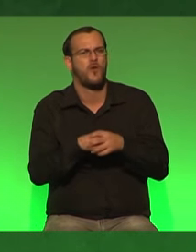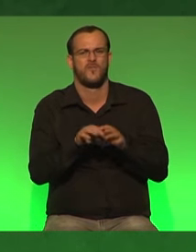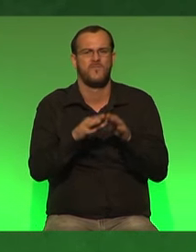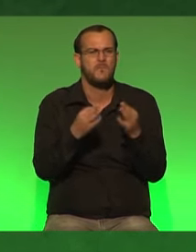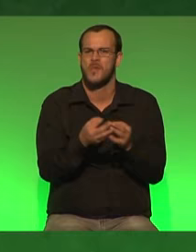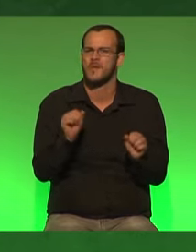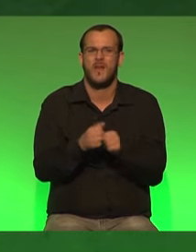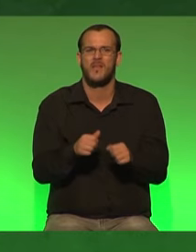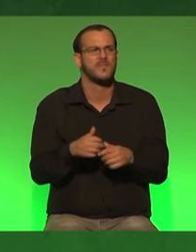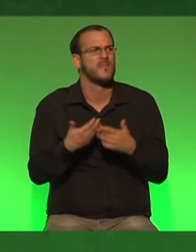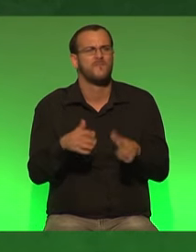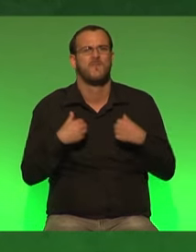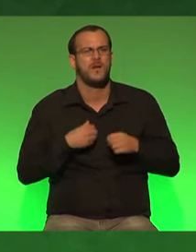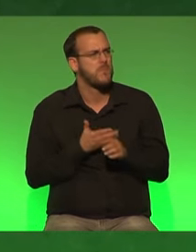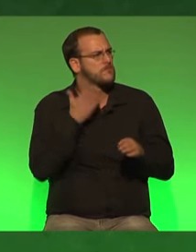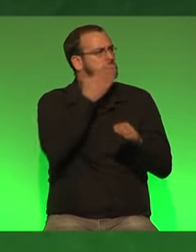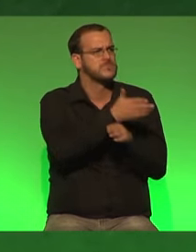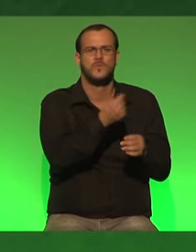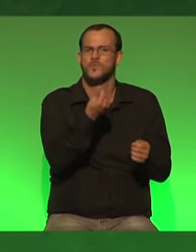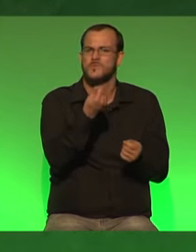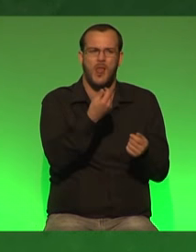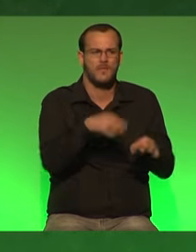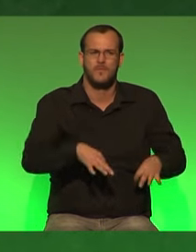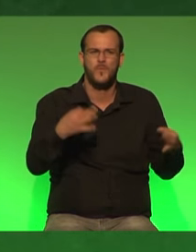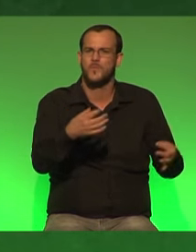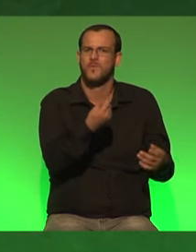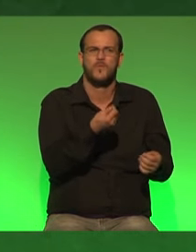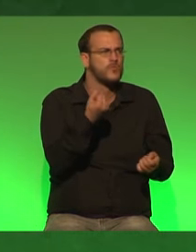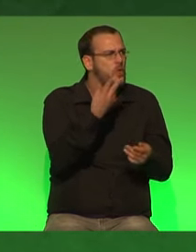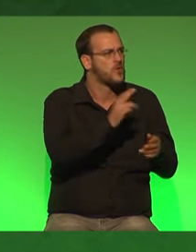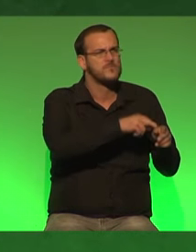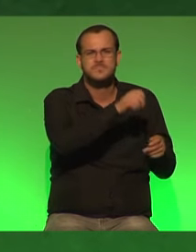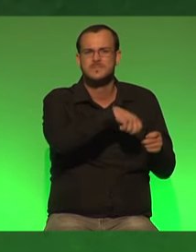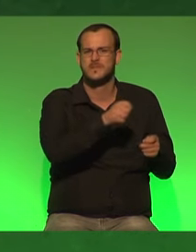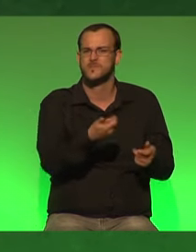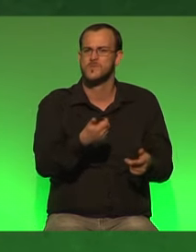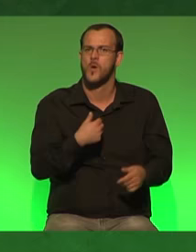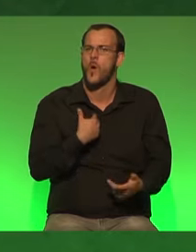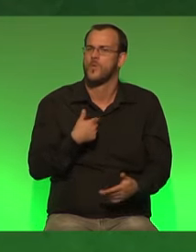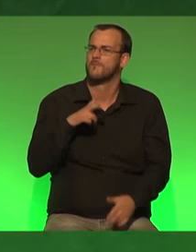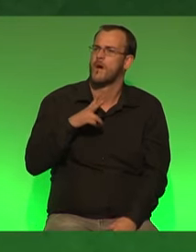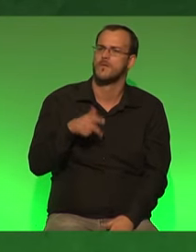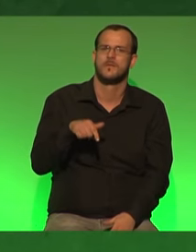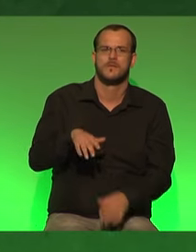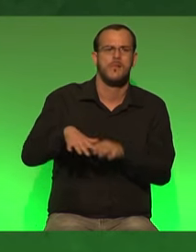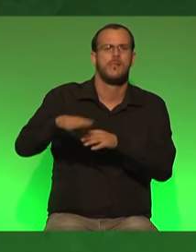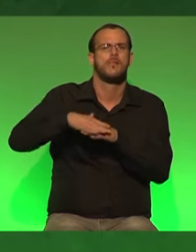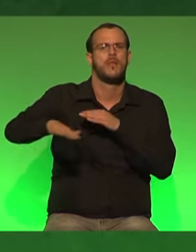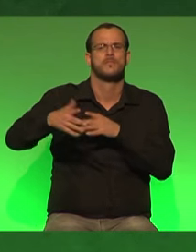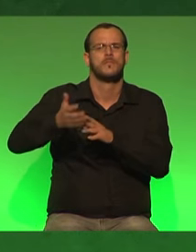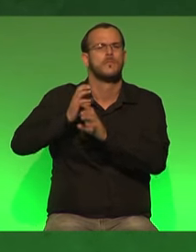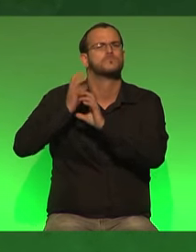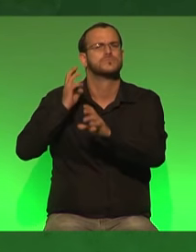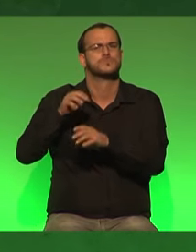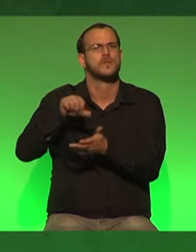weil das geld für die sanierung nicht da ist wenn ich am land von der bushaltestelle stehe aber kein bus mehr kommt und deswegen